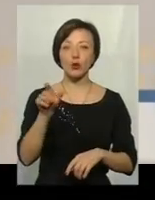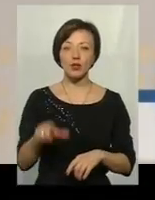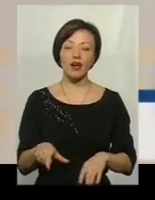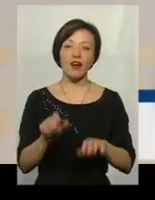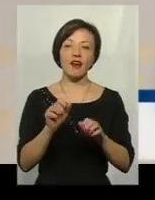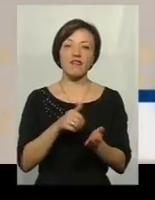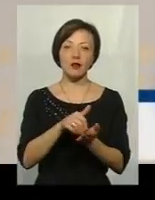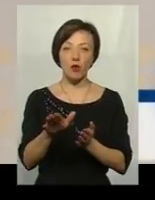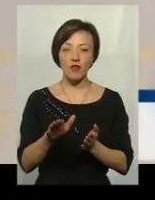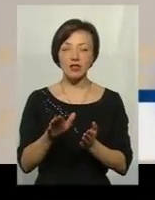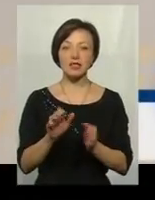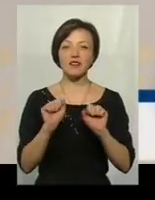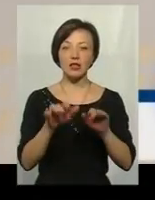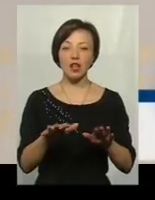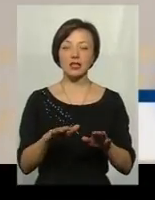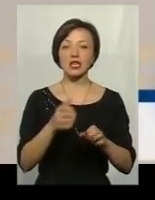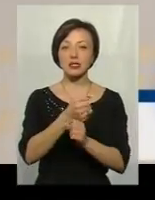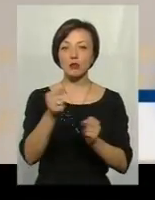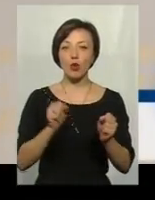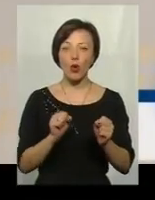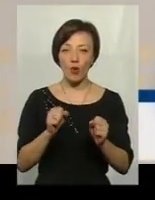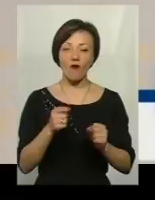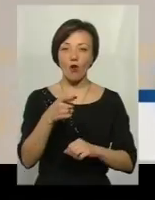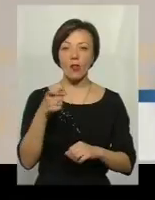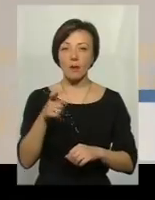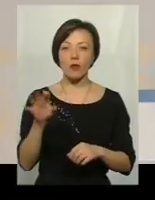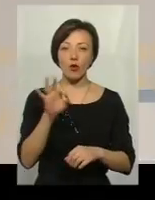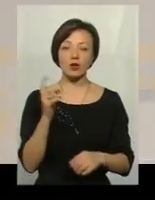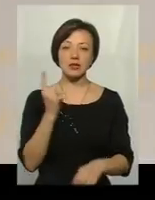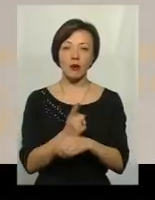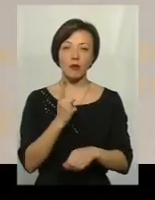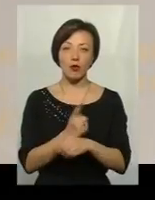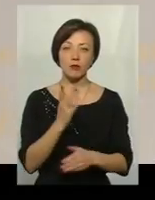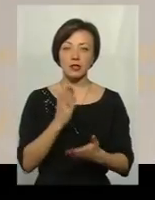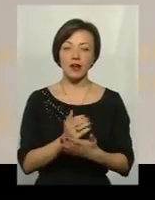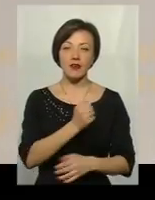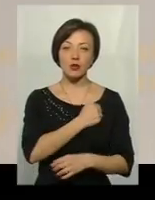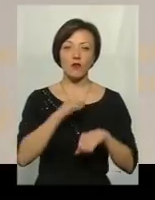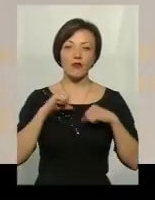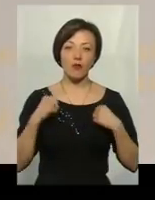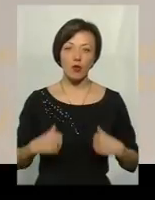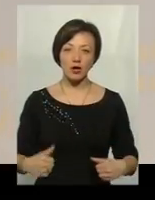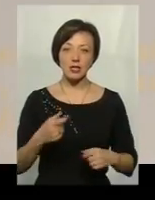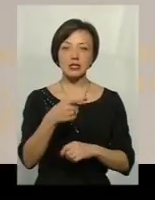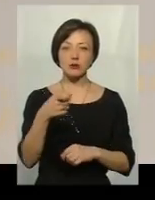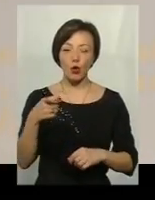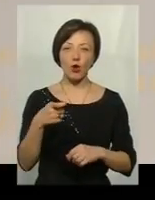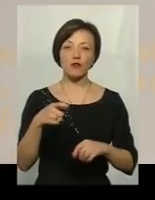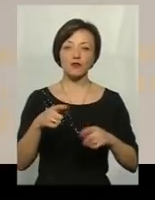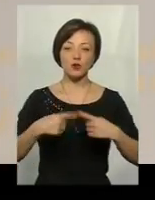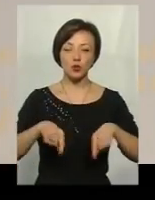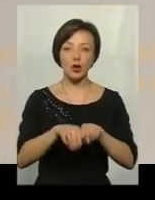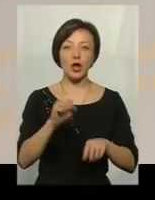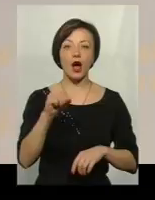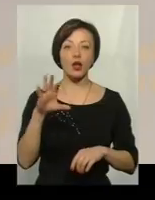яка на зберігання, оскільки є відповідні розпорядження про заборону перебування військовій формі зі зброєю в зоні АТО, якщо ці люди не